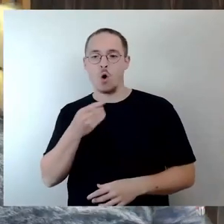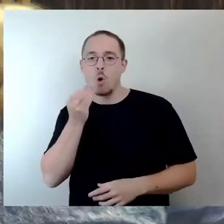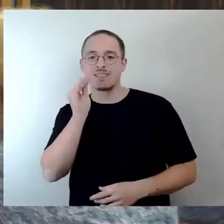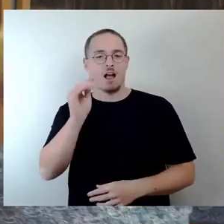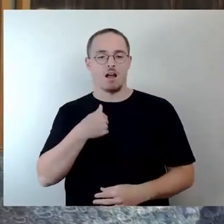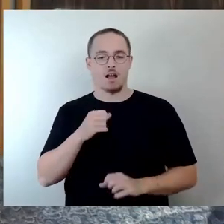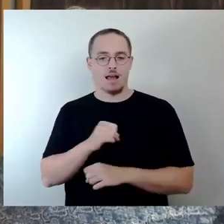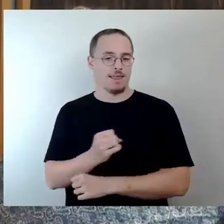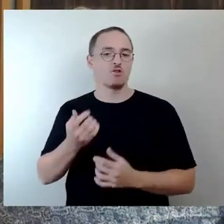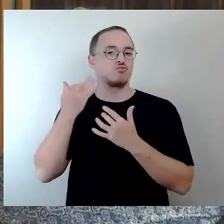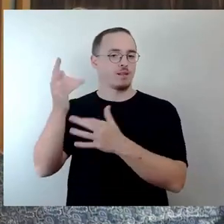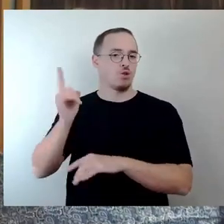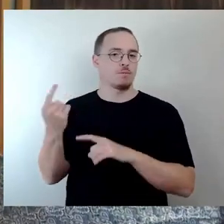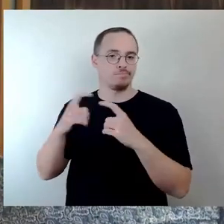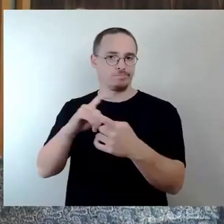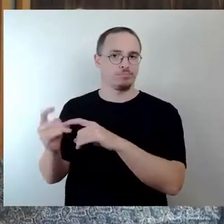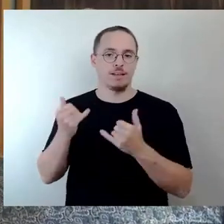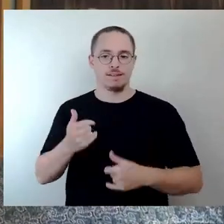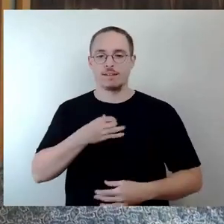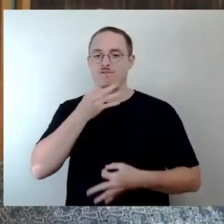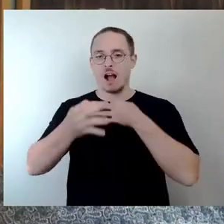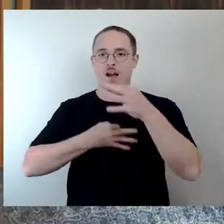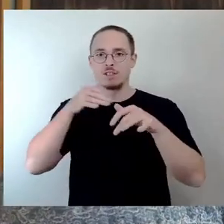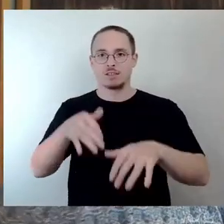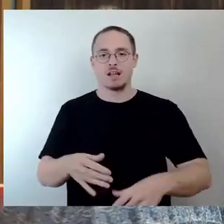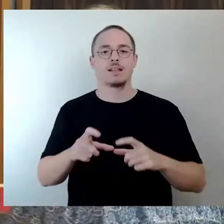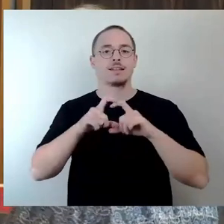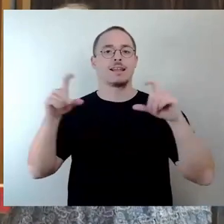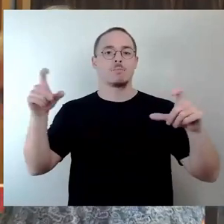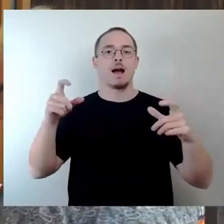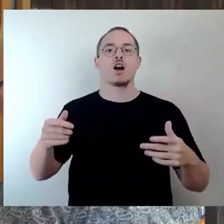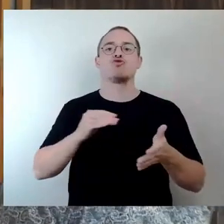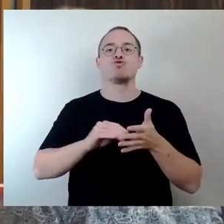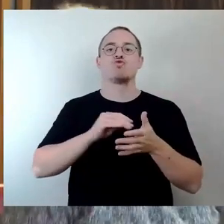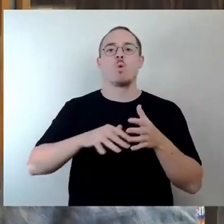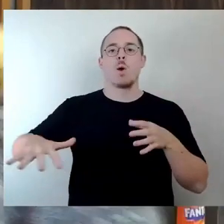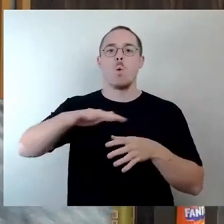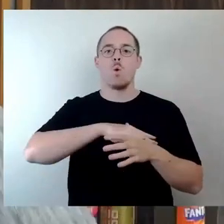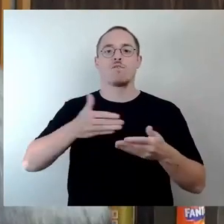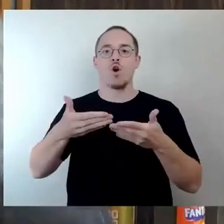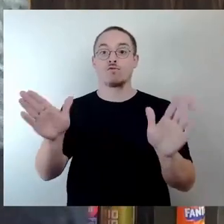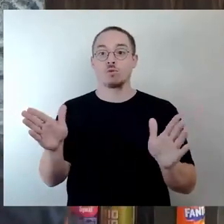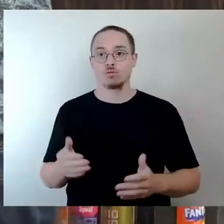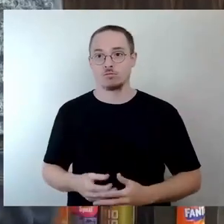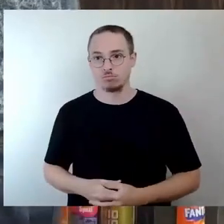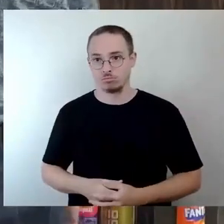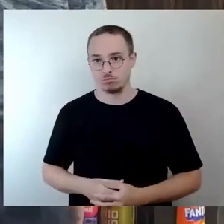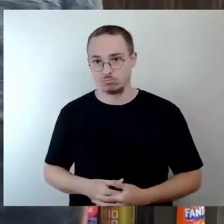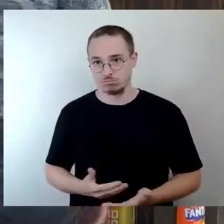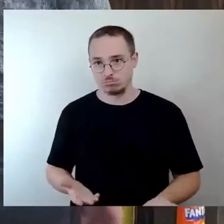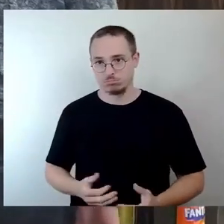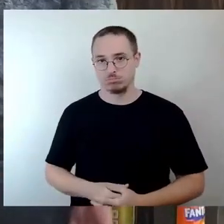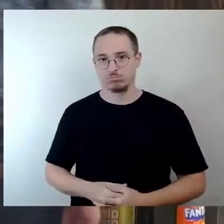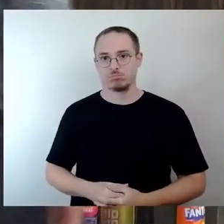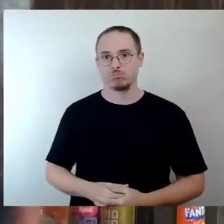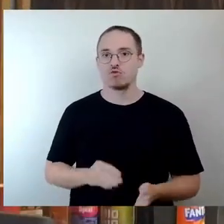meine eingereichten Fragen zum Thema Schulhoföffnung. Um das nochmal vorauszuschicken, Schulhöfe meint für meine Fraktion